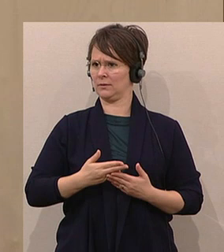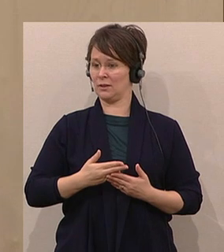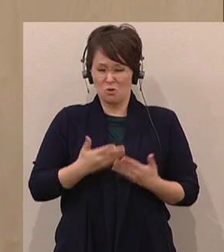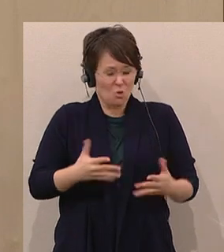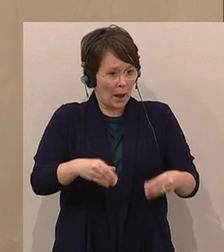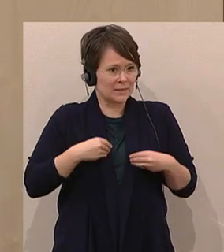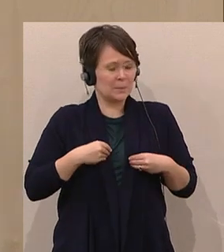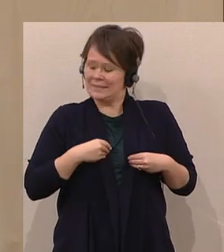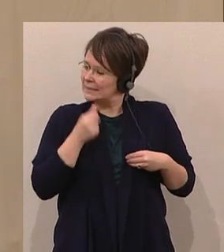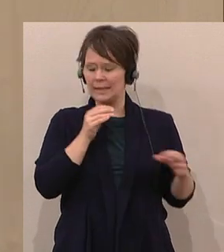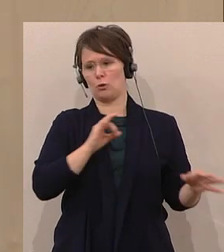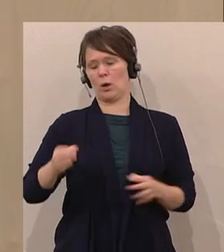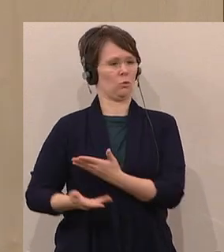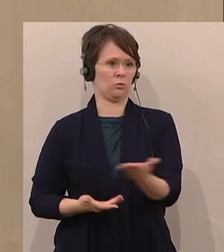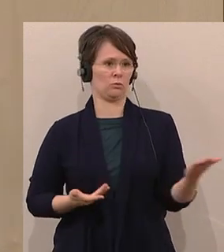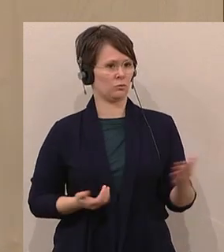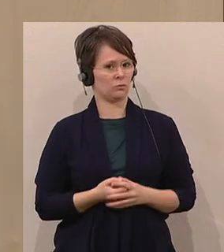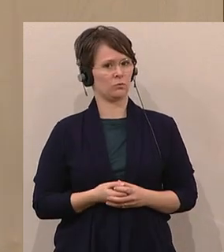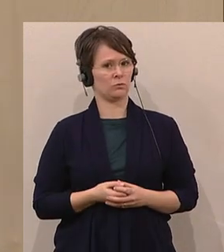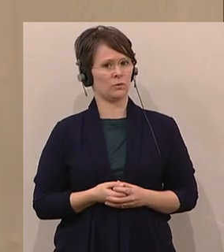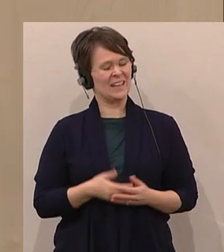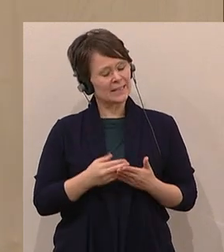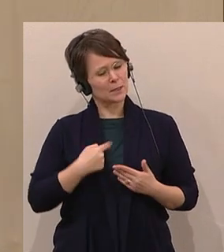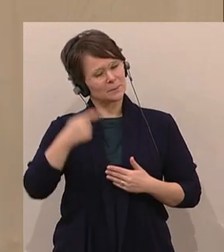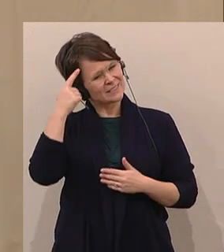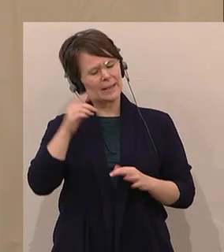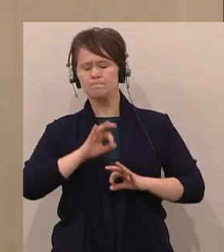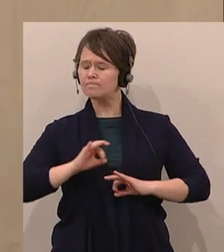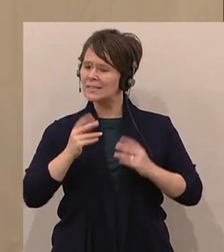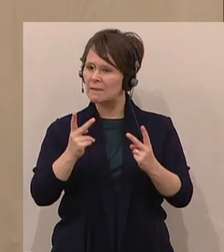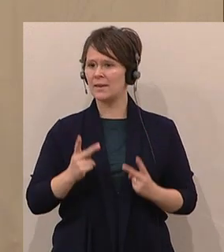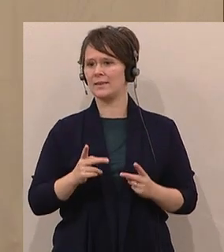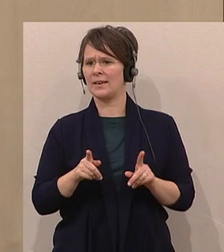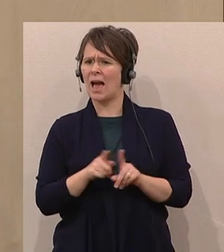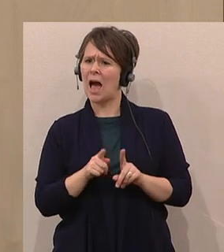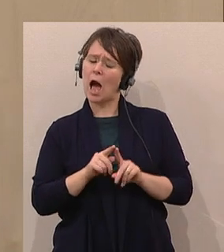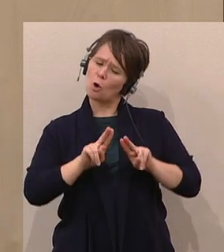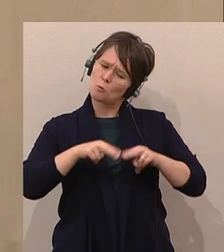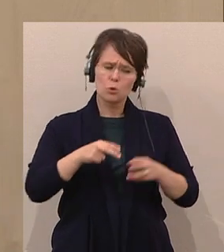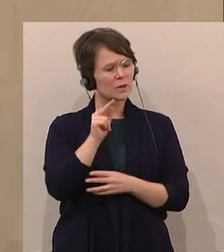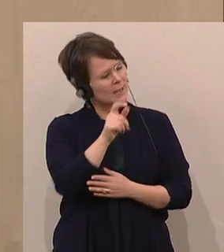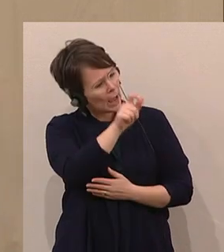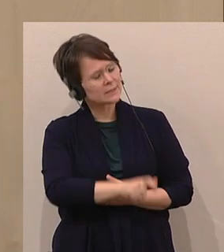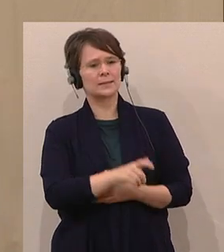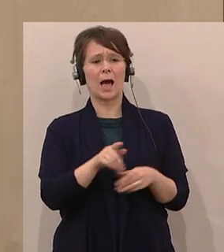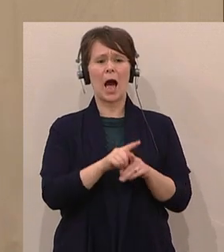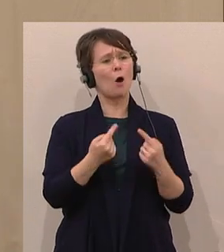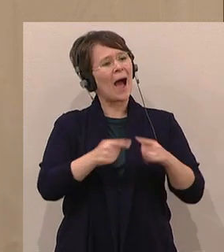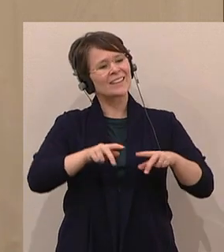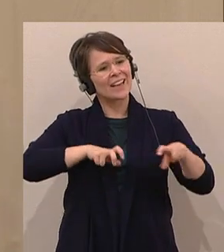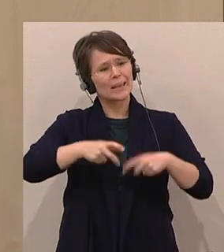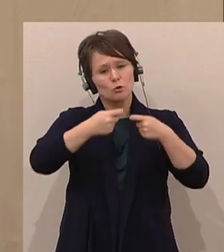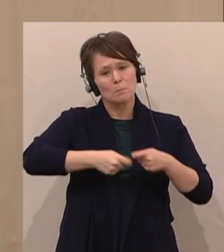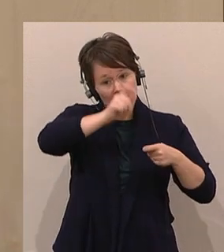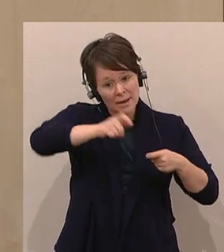Ordnung. Und deswegen halte ich es für so wichtig, auch den Bundeskanzler- und SPÖ-Spitzenkandidaten und auch anderen Regierungsmitgliedern